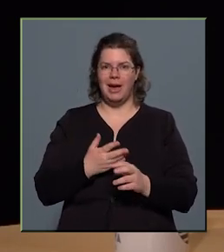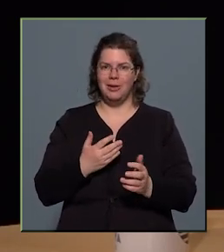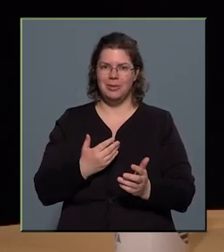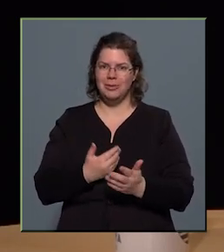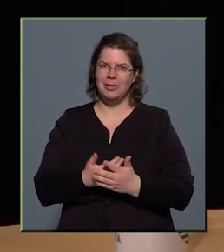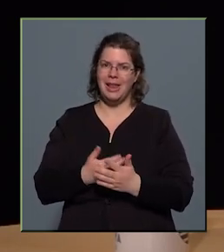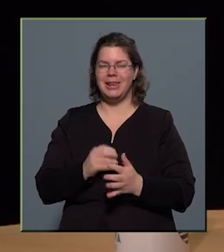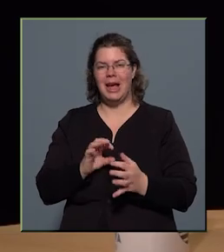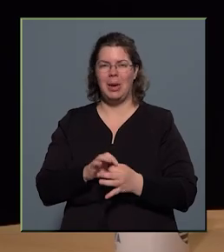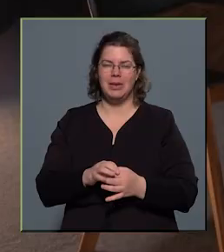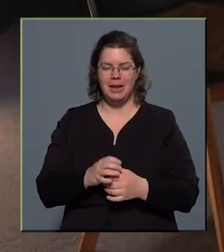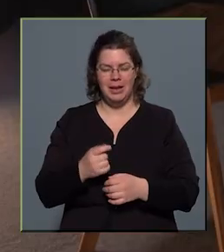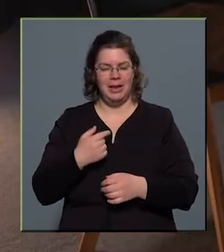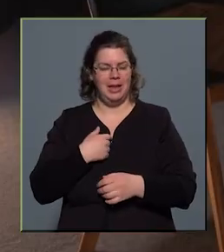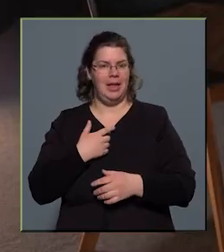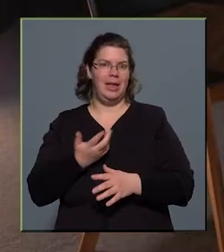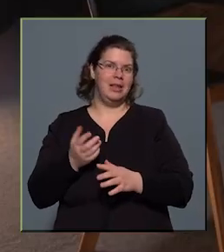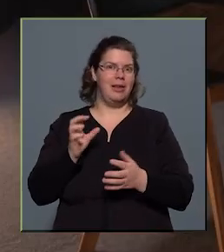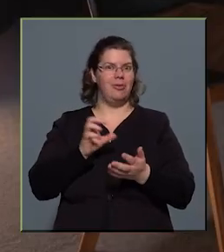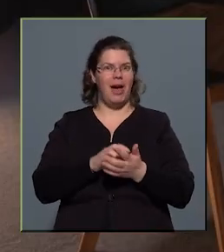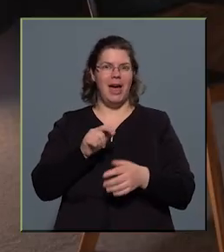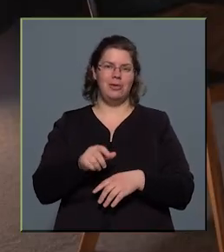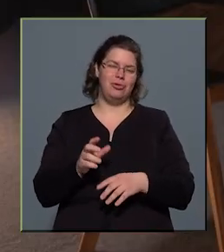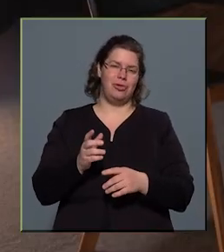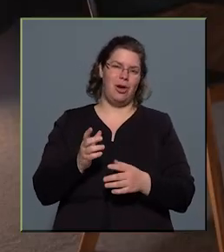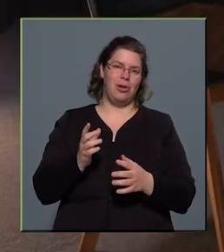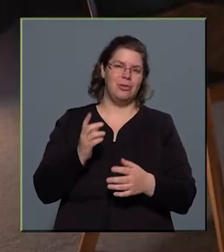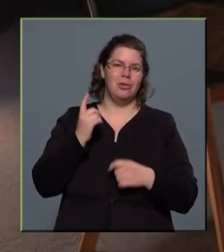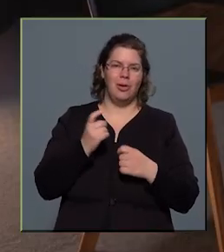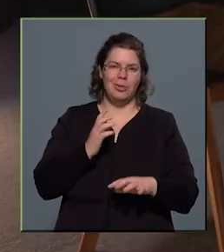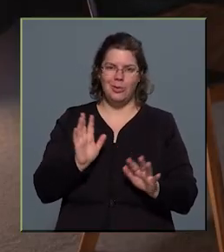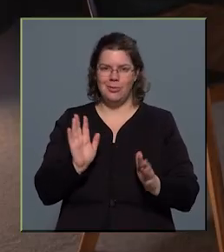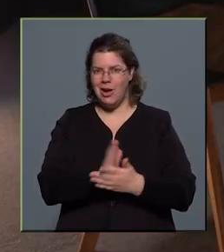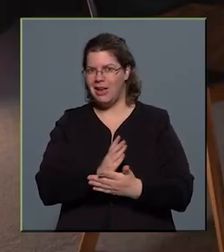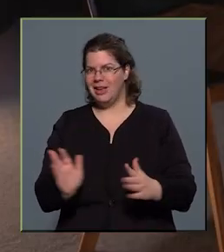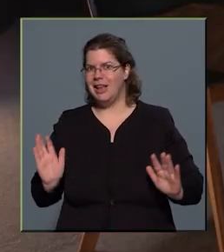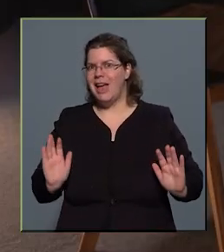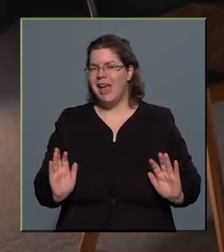köthető. Én mondjuk a városra gondoltam, ilyen egyszerű